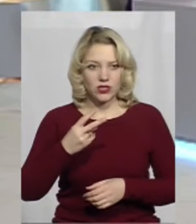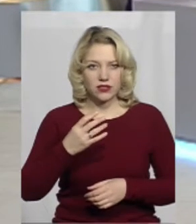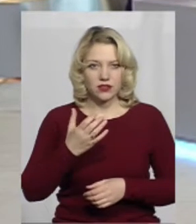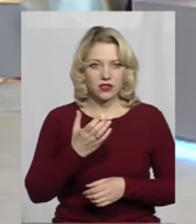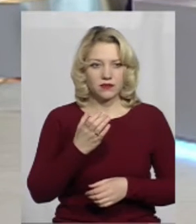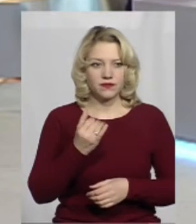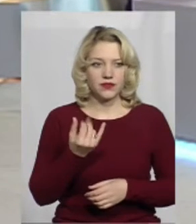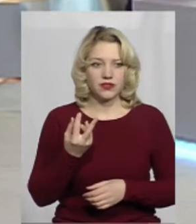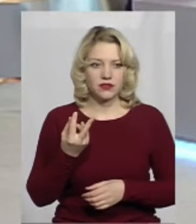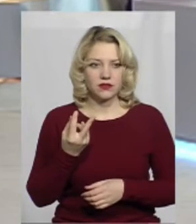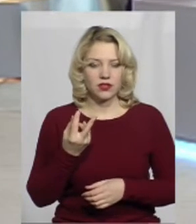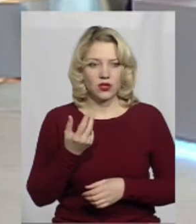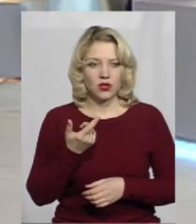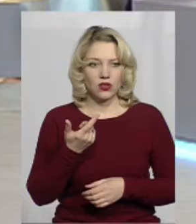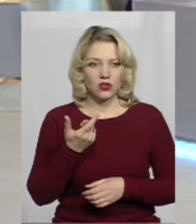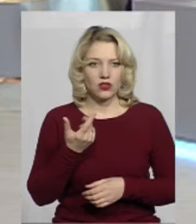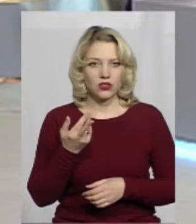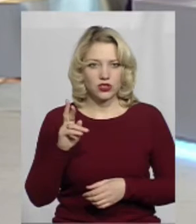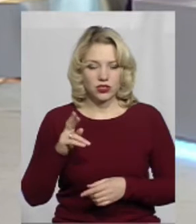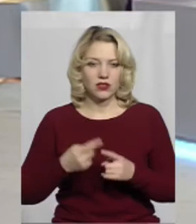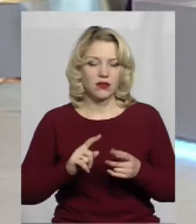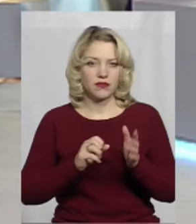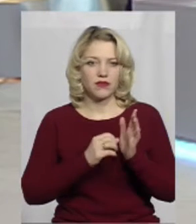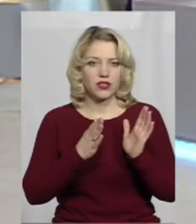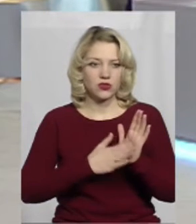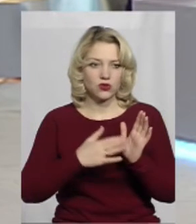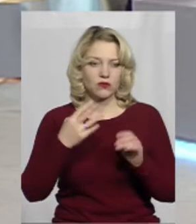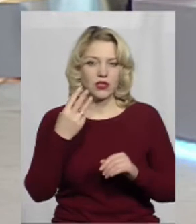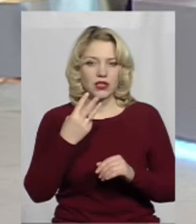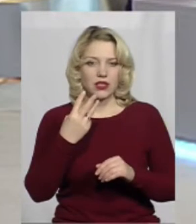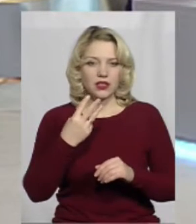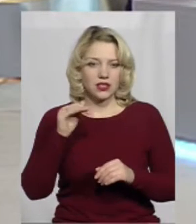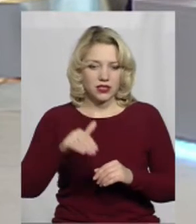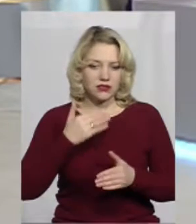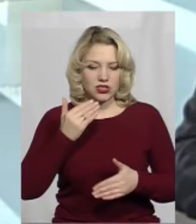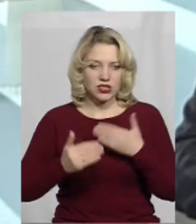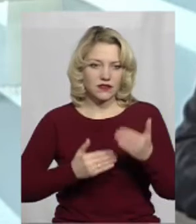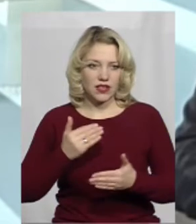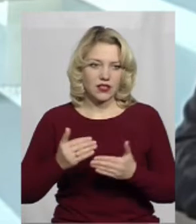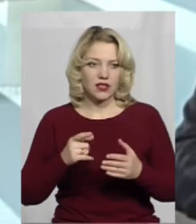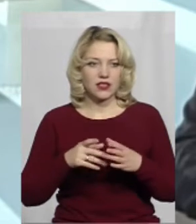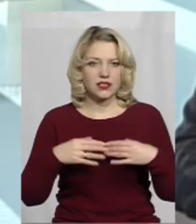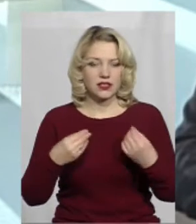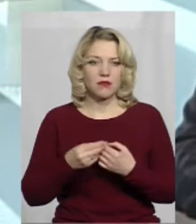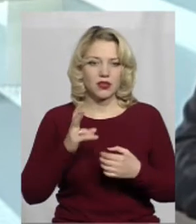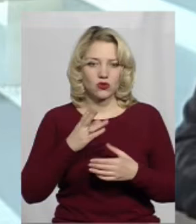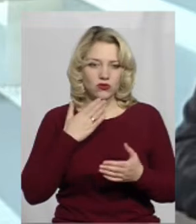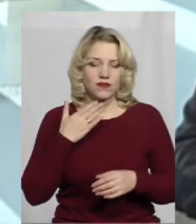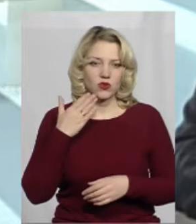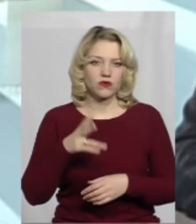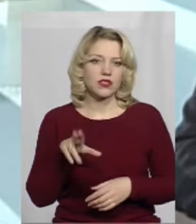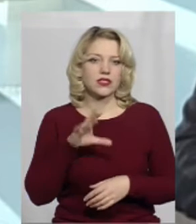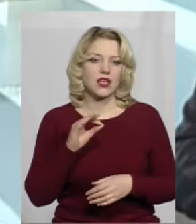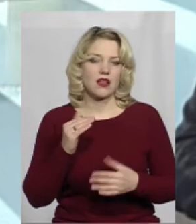ми фіксуємо близько 3 тисяч звернень по області сімей, які звернулися за заданням,